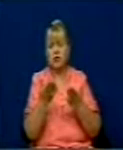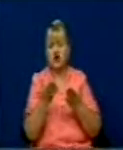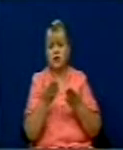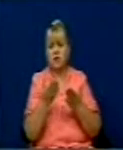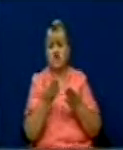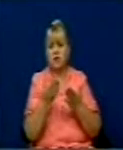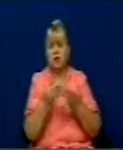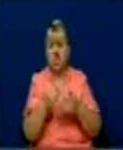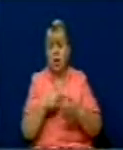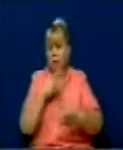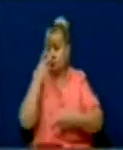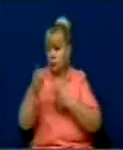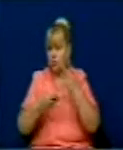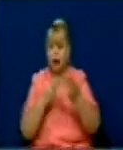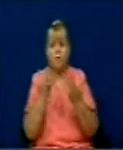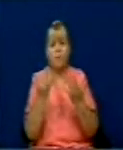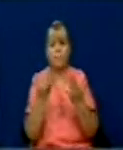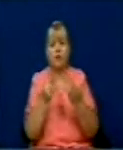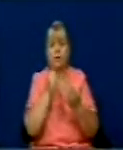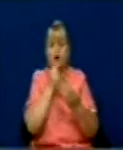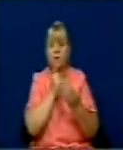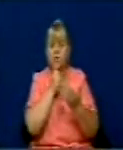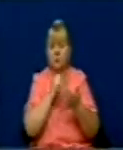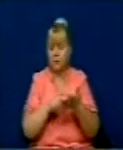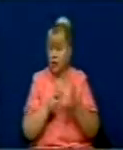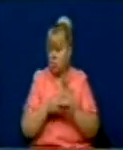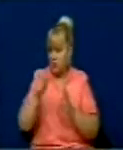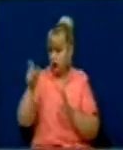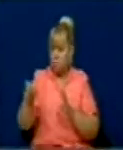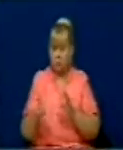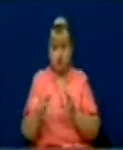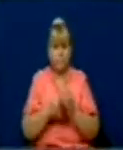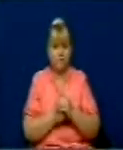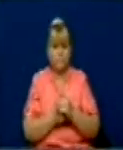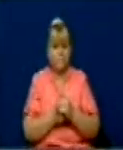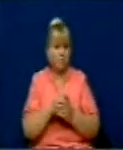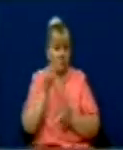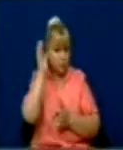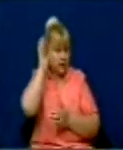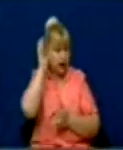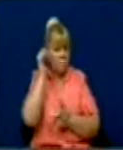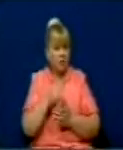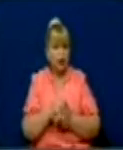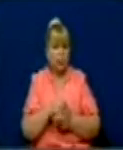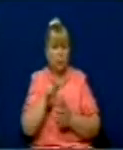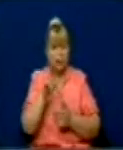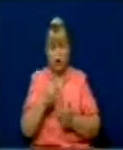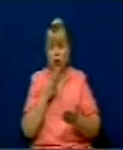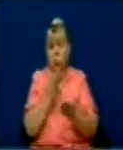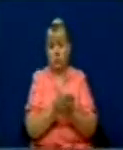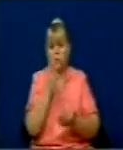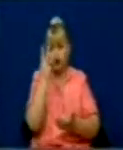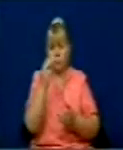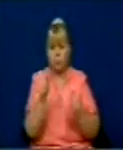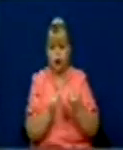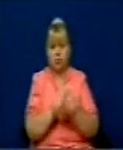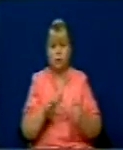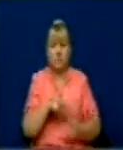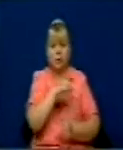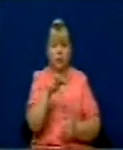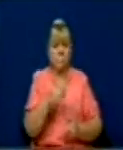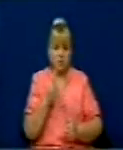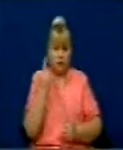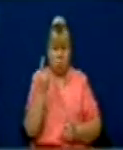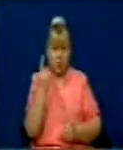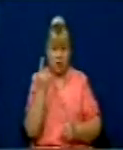sa auditimit të pasqura e financiarit subjekteve politike, e taktu edhe ministri që e kemi pas dy rekomandime nga Bashkimi Evropian njëra ka